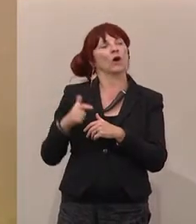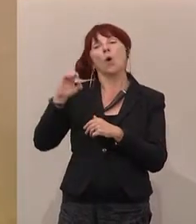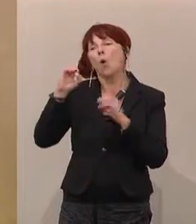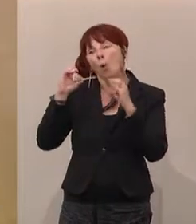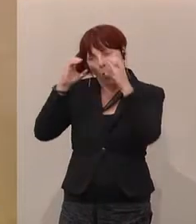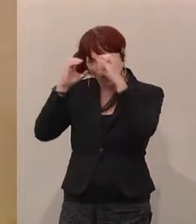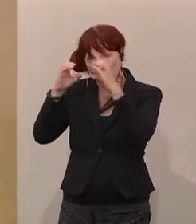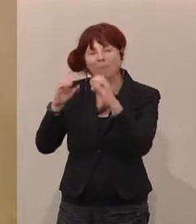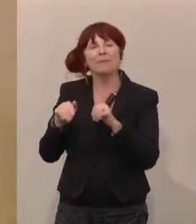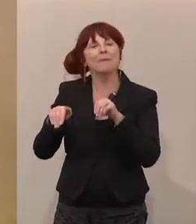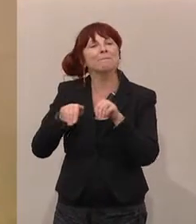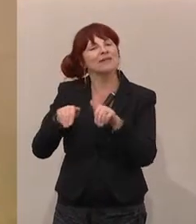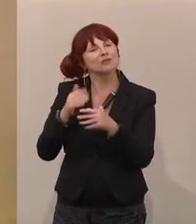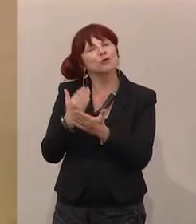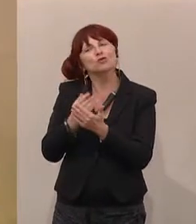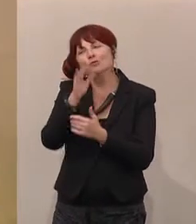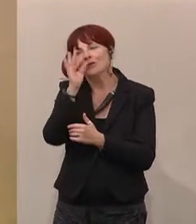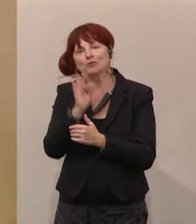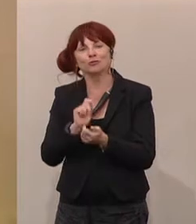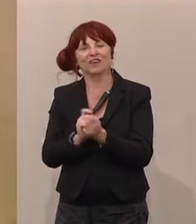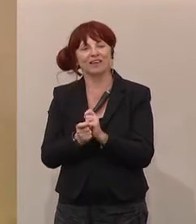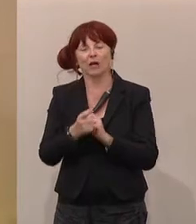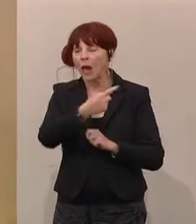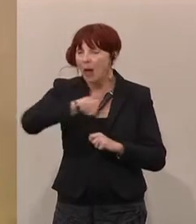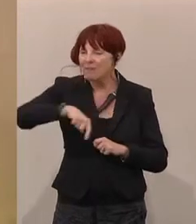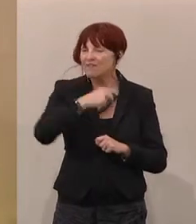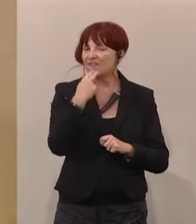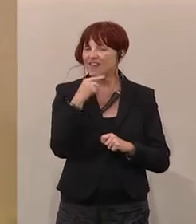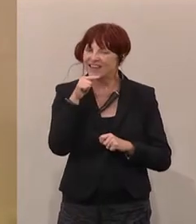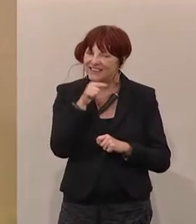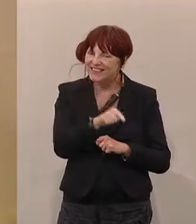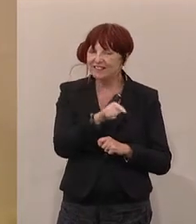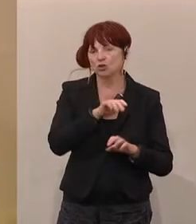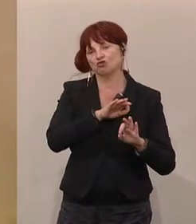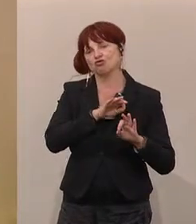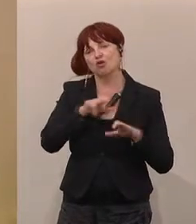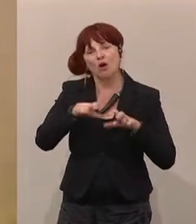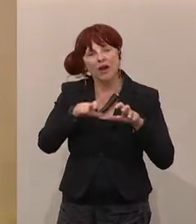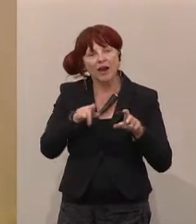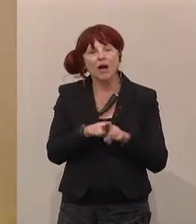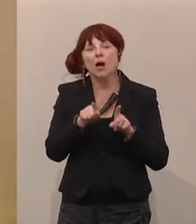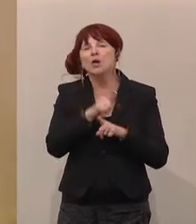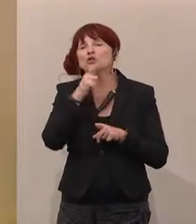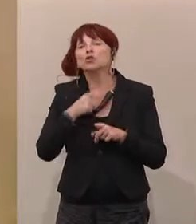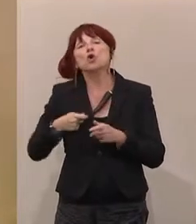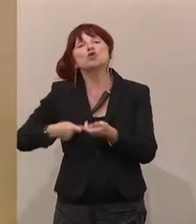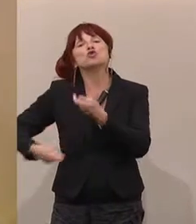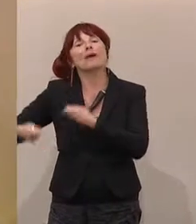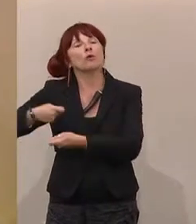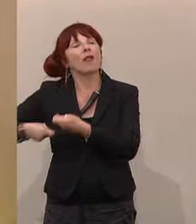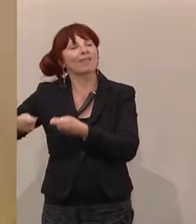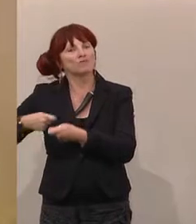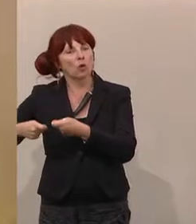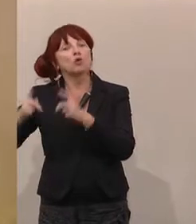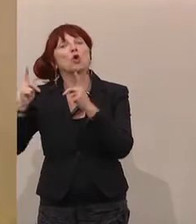weitergebracht. Wir wollen mit dieser Finanztransaktionssteuer das spekulativer Handeln mit Finanzprodukten besteuert wird. Wir wollen